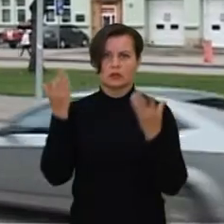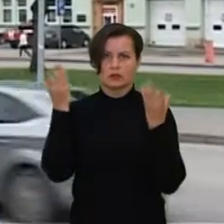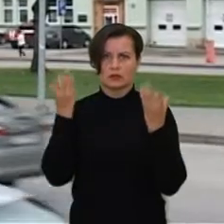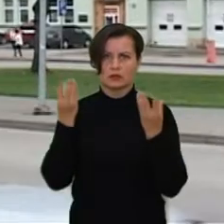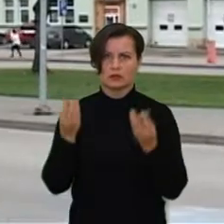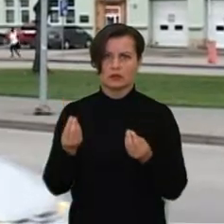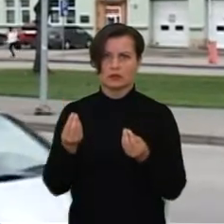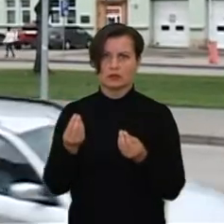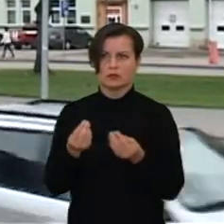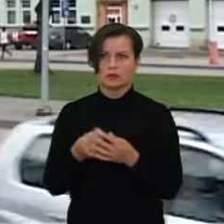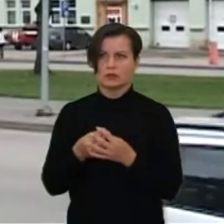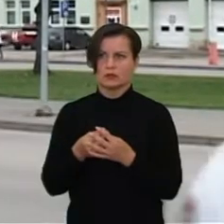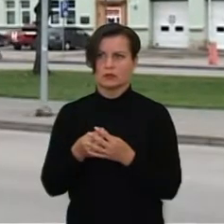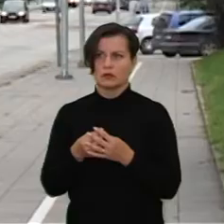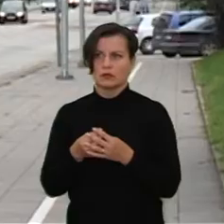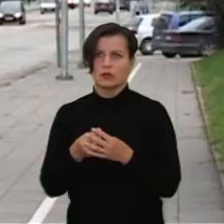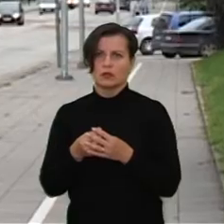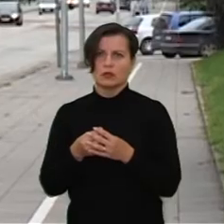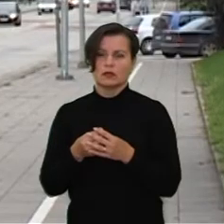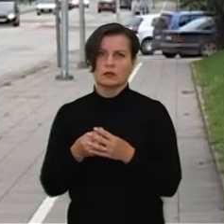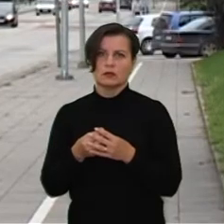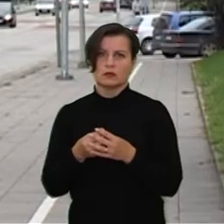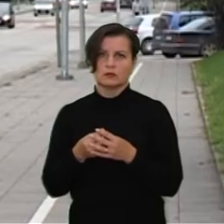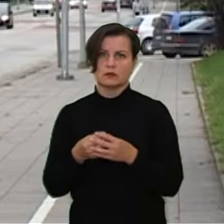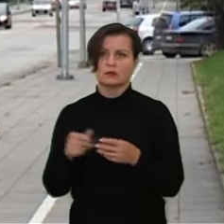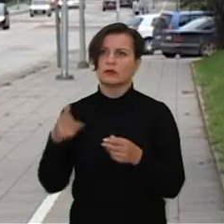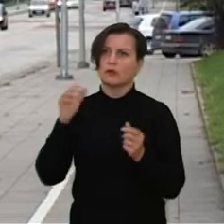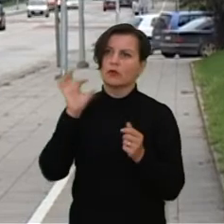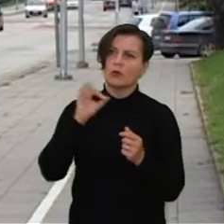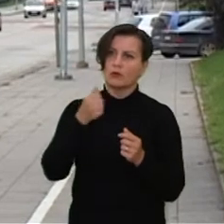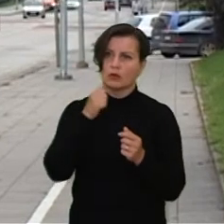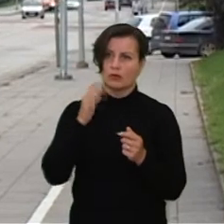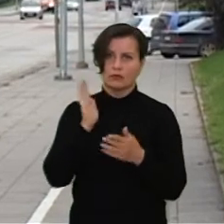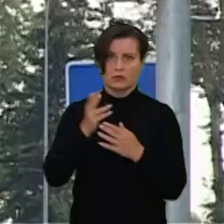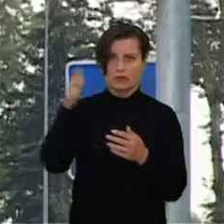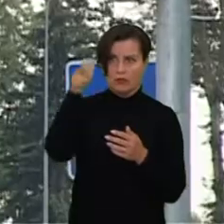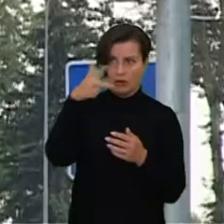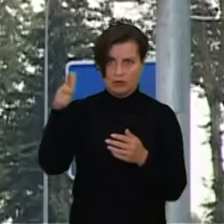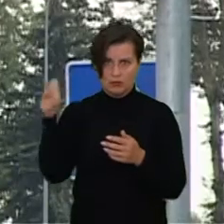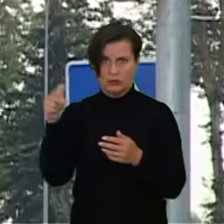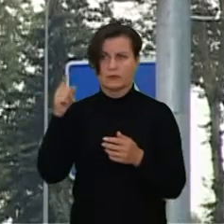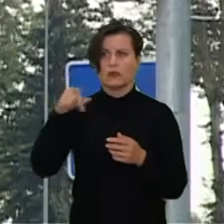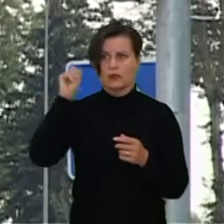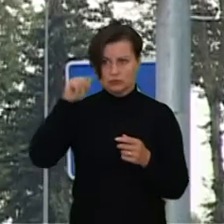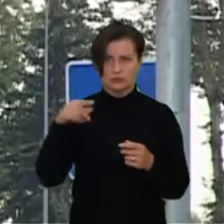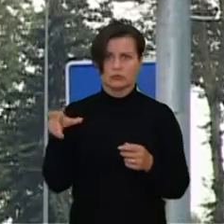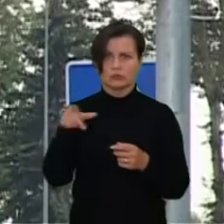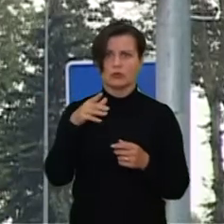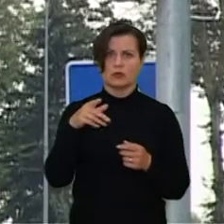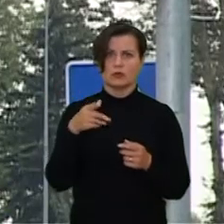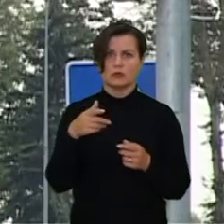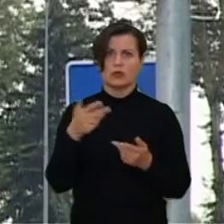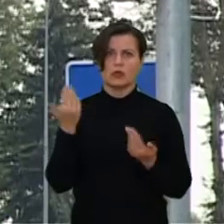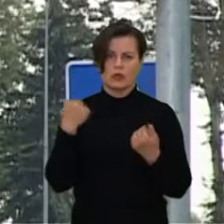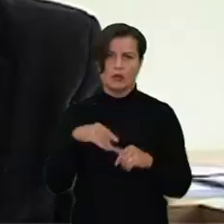tos šiaip tas genėjimas irgi. O šiaip, kas liečia kameros, tai galiu pasakyti ir turbūt paprašyti vis dėl tavo, kad jau žinotų, kad Basanavičiaus